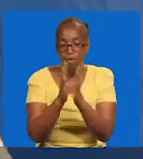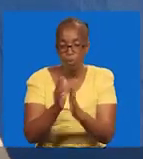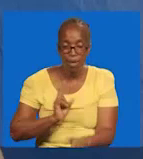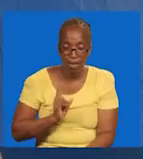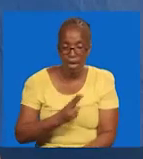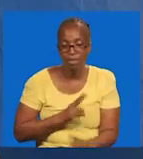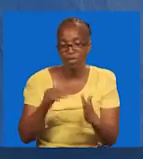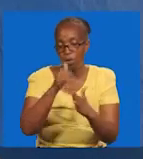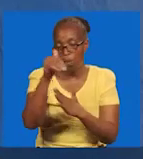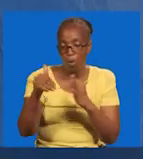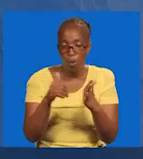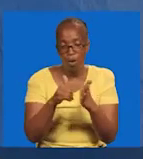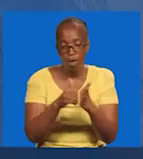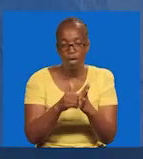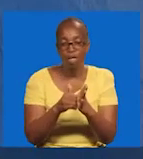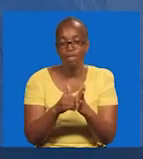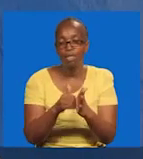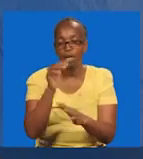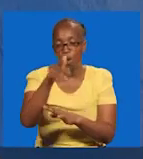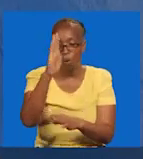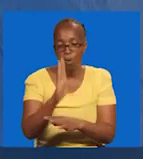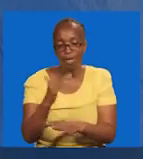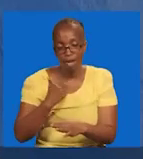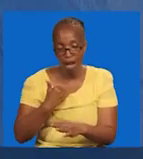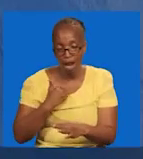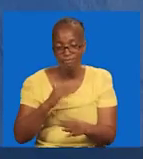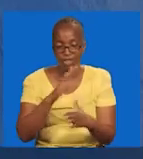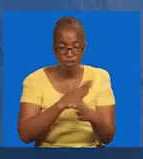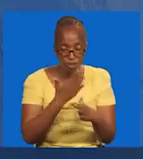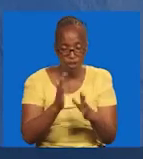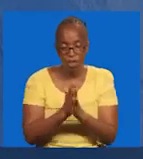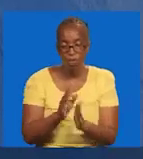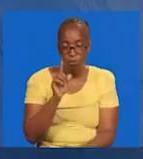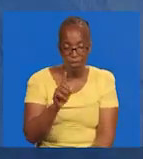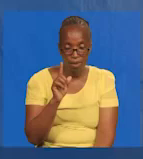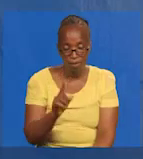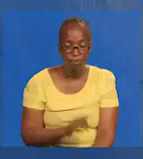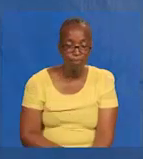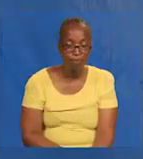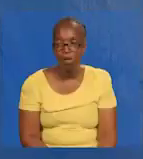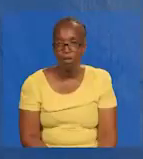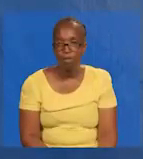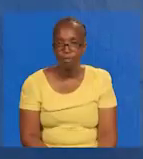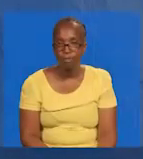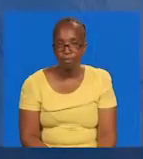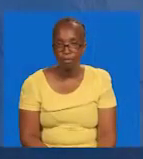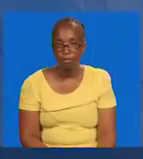yote, ambayo, mwenyezi mungu, ameweza na kufika, naayo, ni kwa sababu yetu. Karibu.